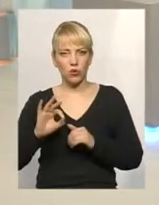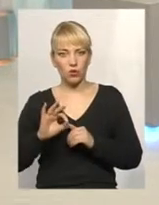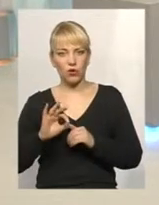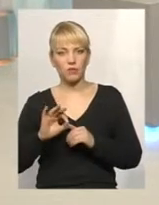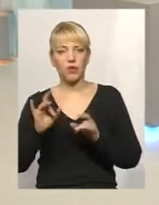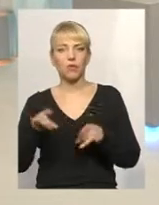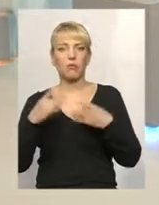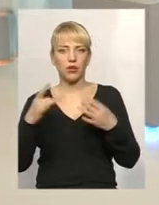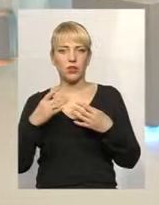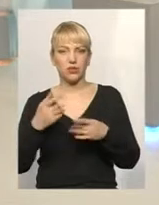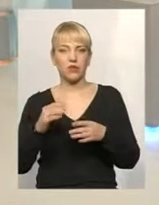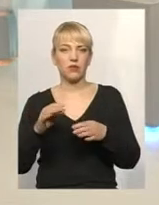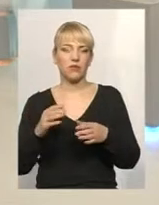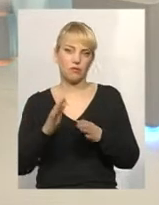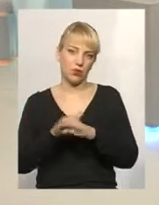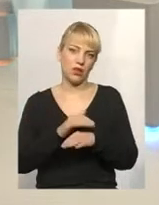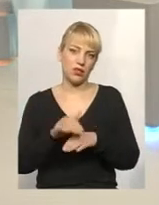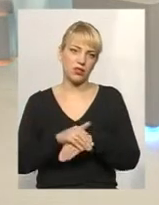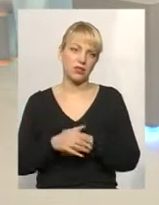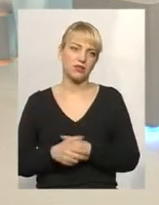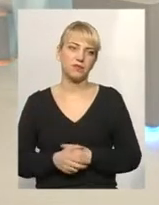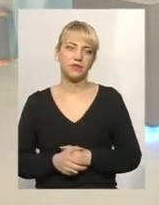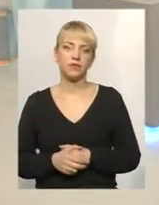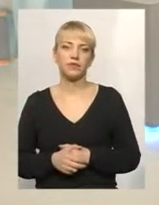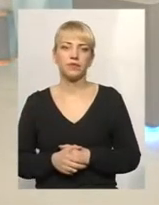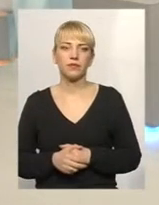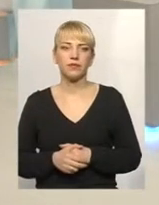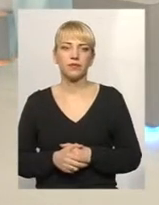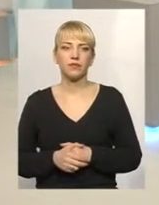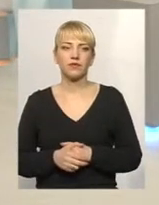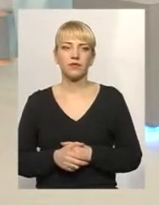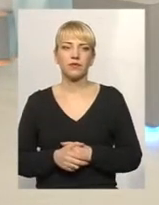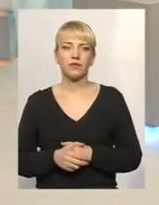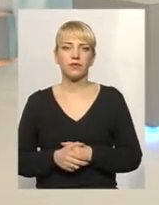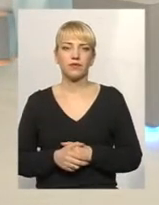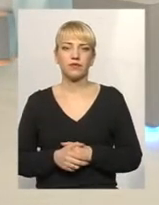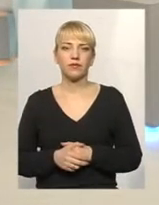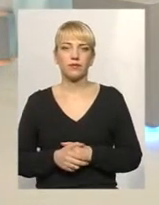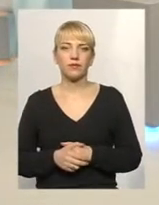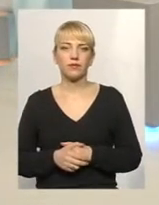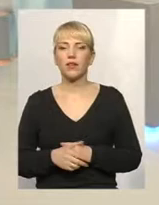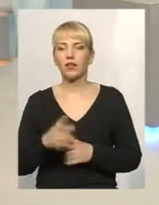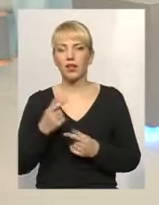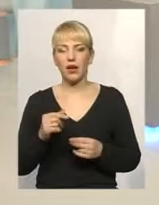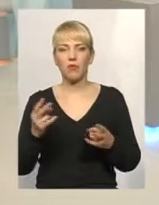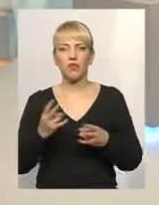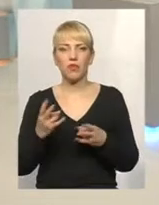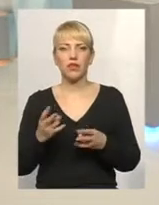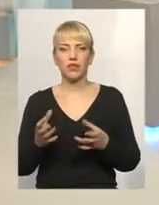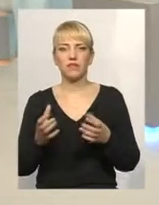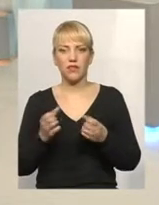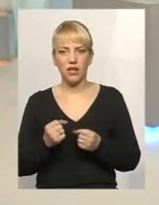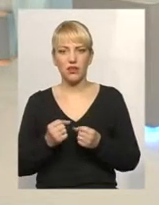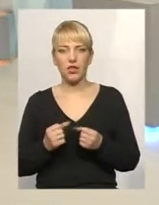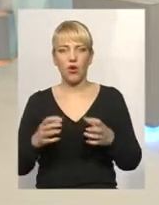Поясніть мені, що-небудь. Дякую. Отже, де мають взяти об'єднання